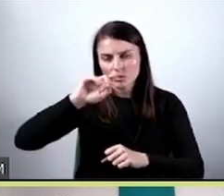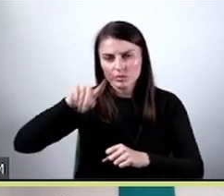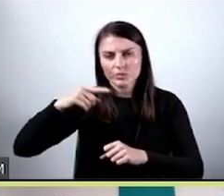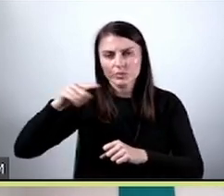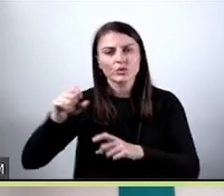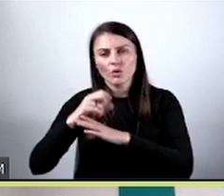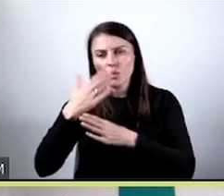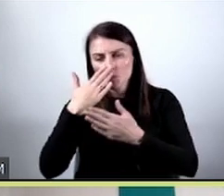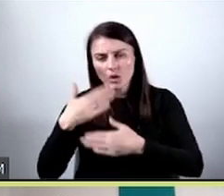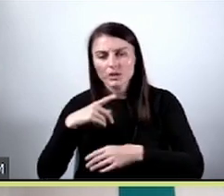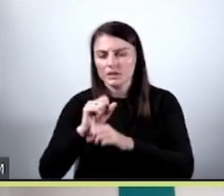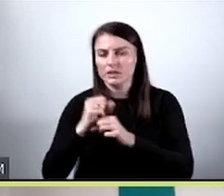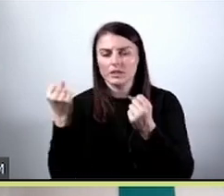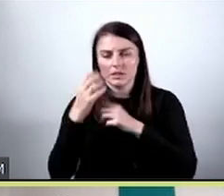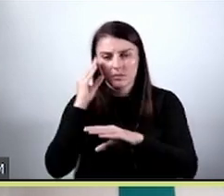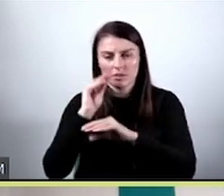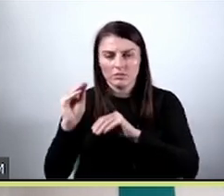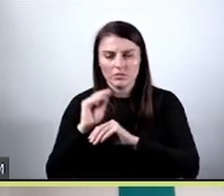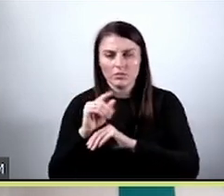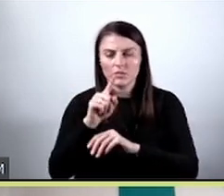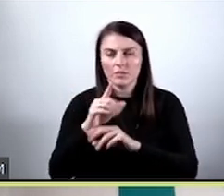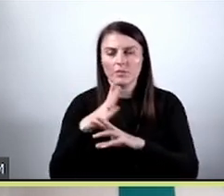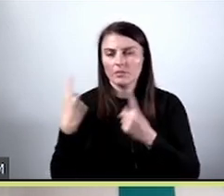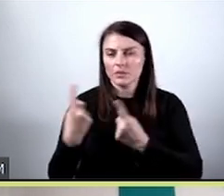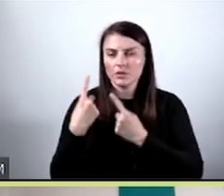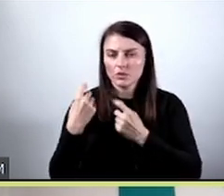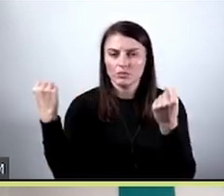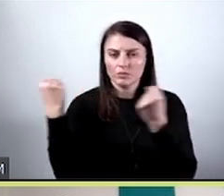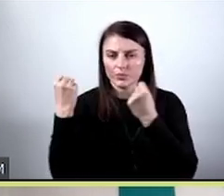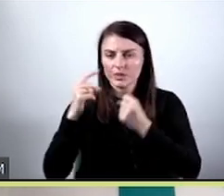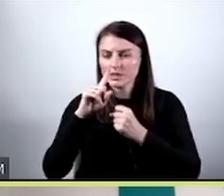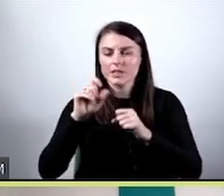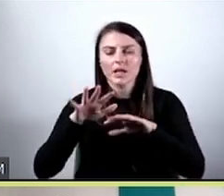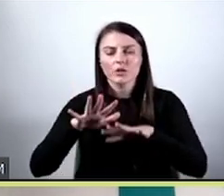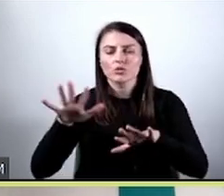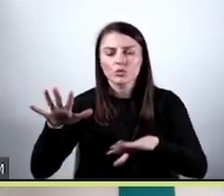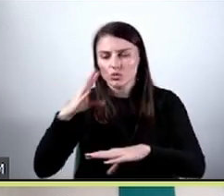przeuczony. Tutaj akurat mamy do czynienia z bardzo wysokim przeuczeniem.